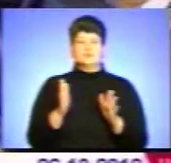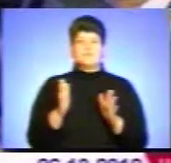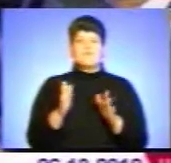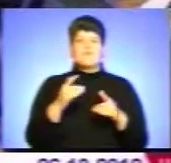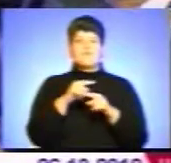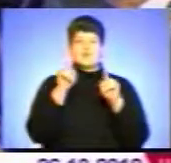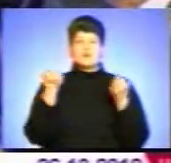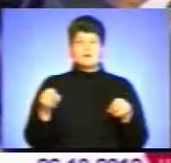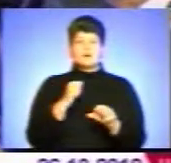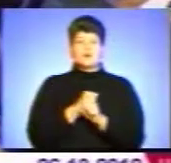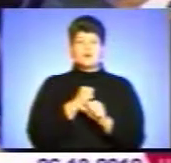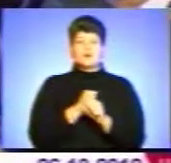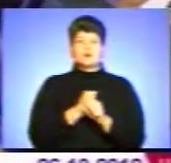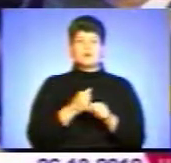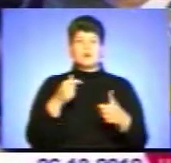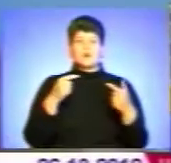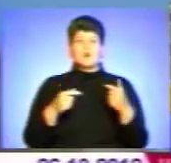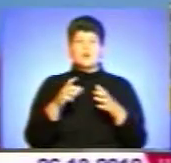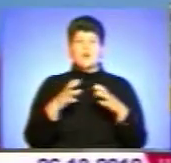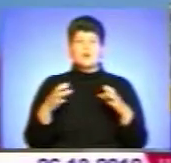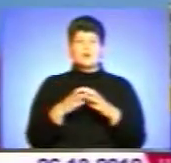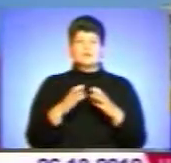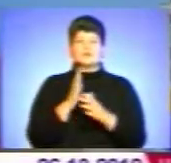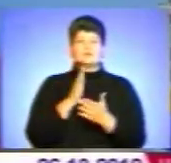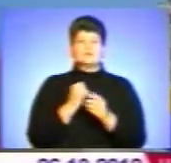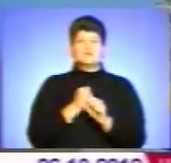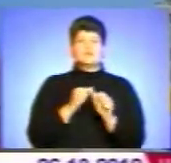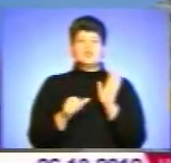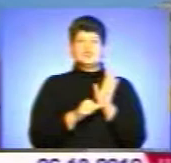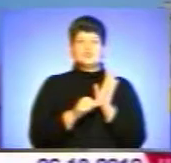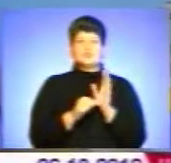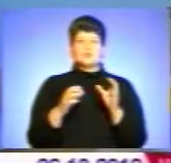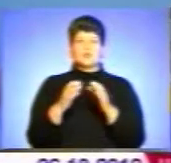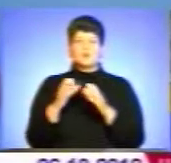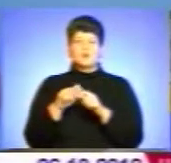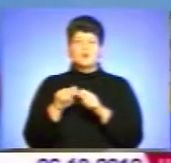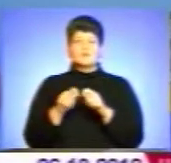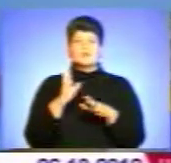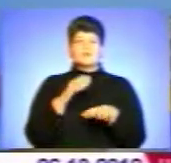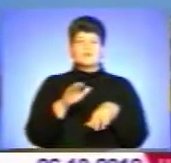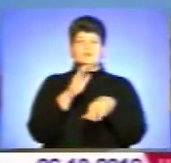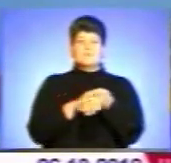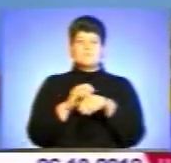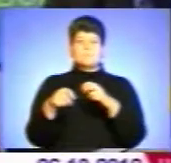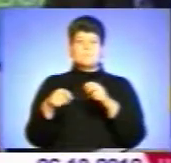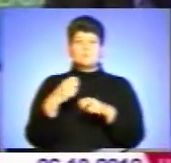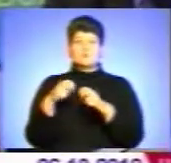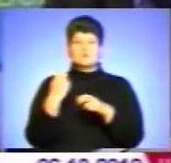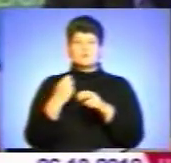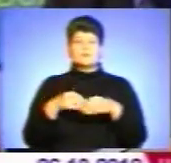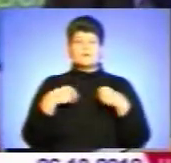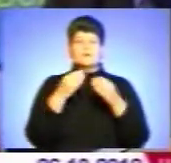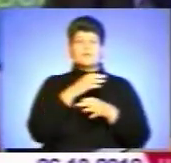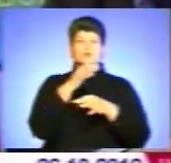коаліції за прозорі вибори діятимуть шість виїзних моніторингових груп, які фіксуватимуть порушення і надаватимуть громадянам консультації.